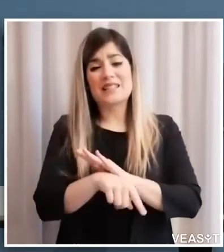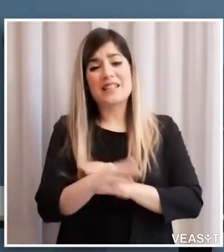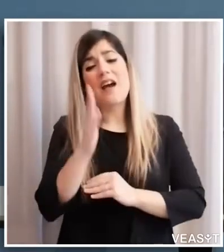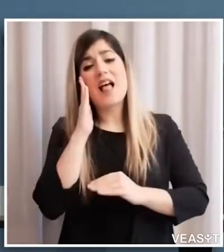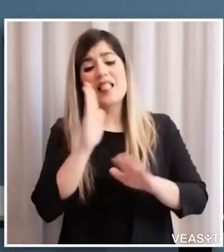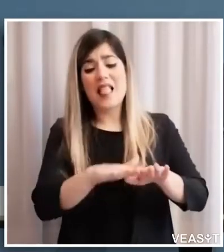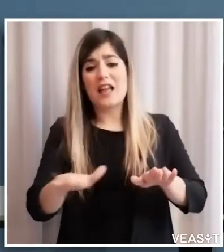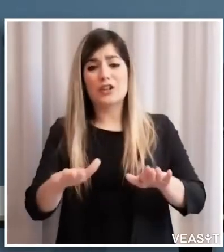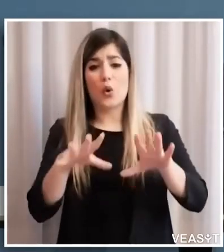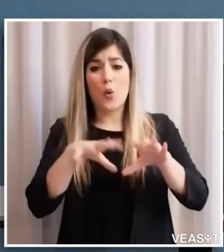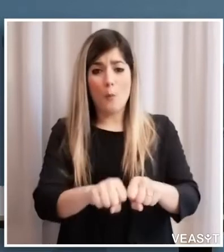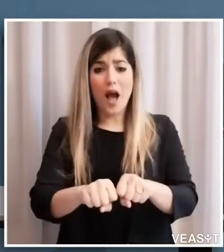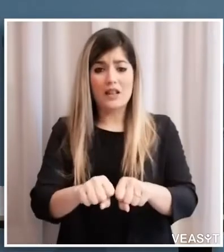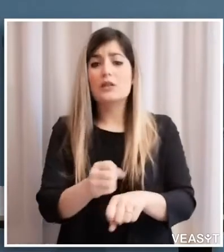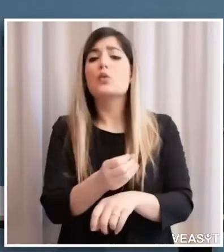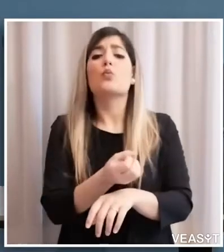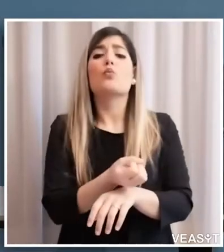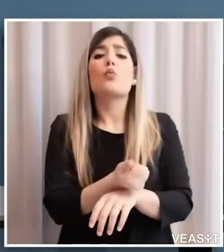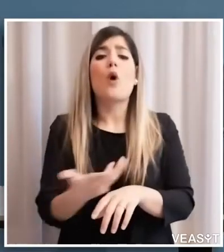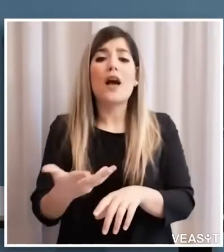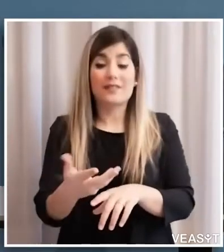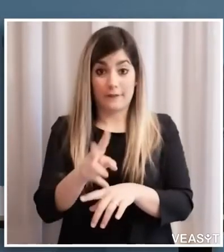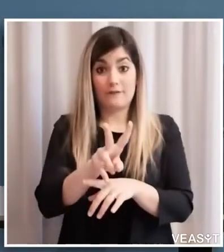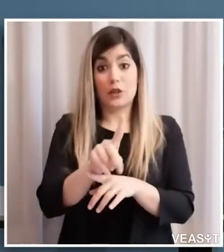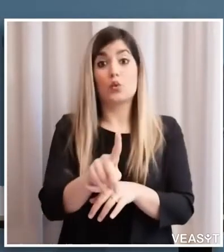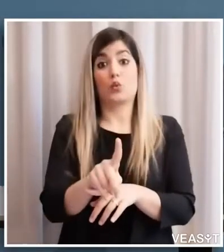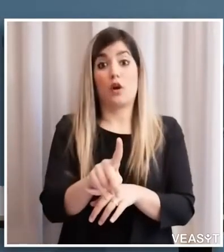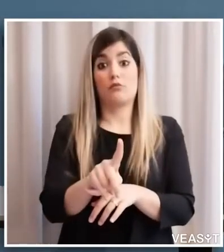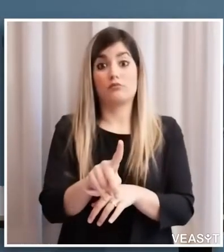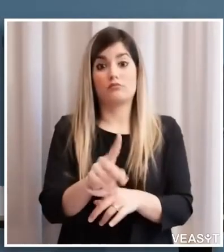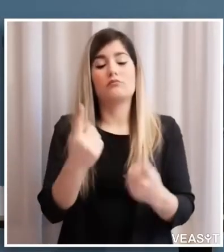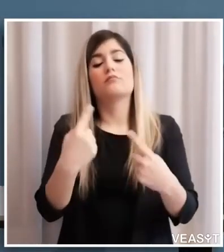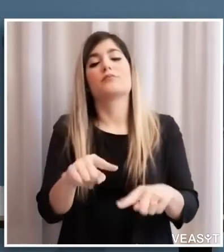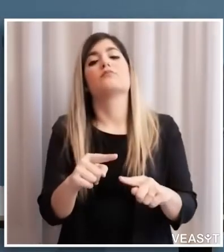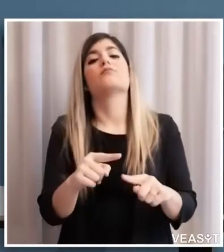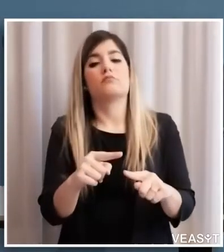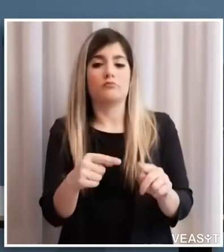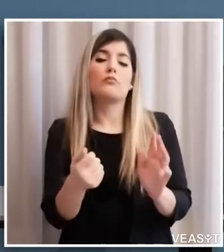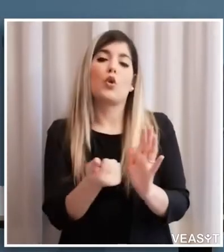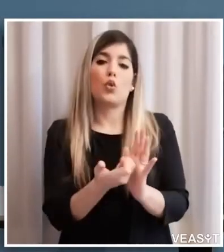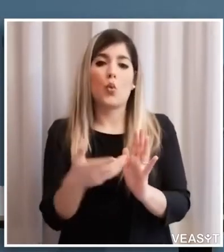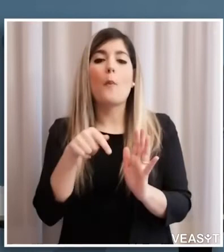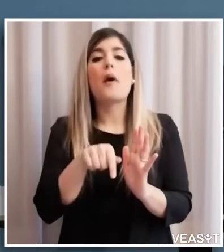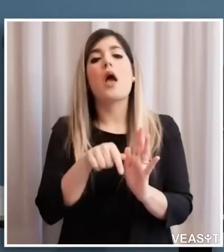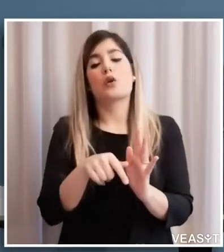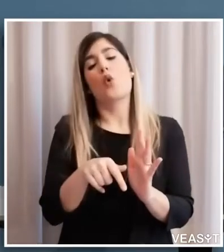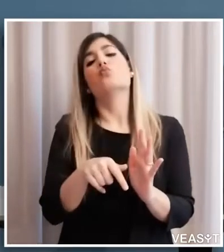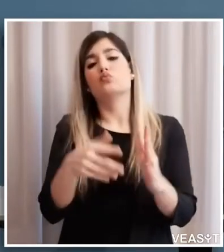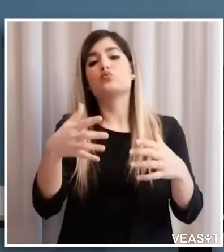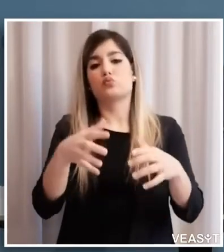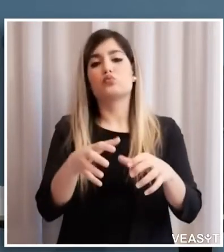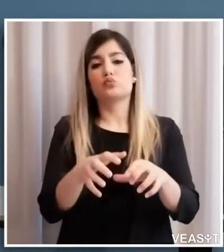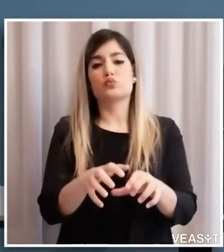attualmente oggi sono 21, cioè di nuovo anche questa cifra si è